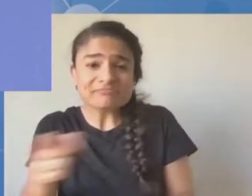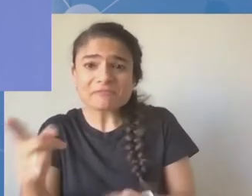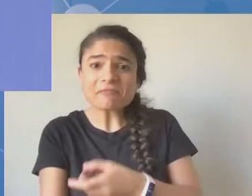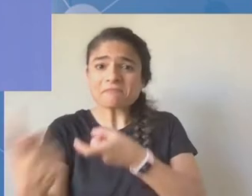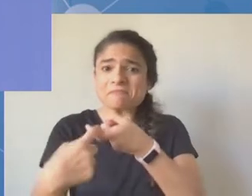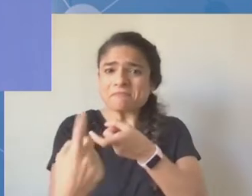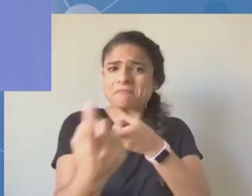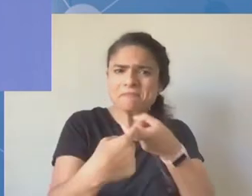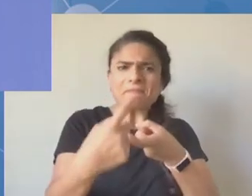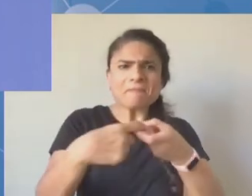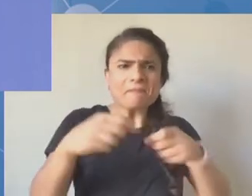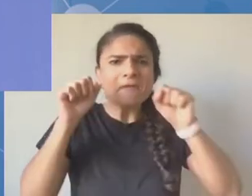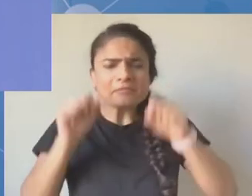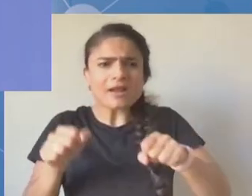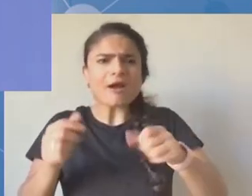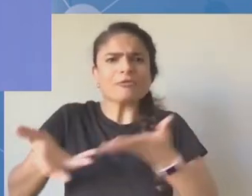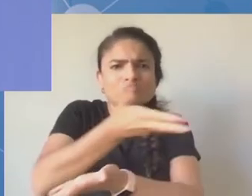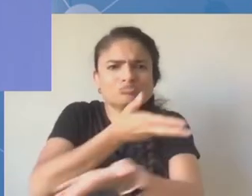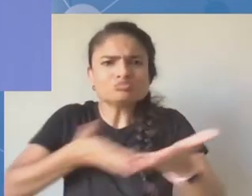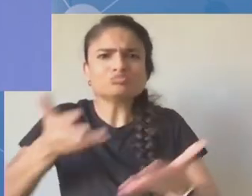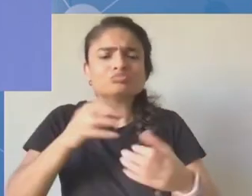w przyszłym roku, przy innych edycjach.